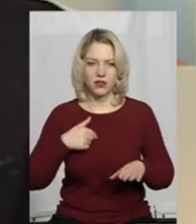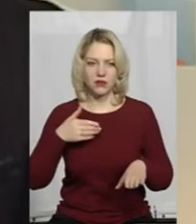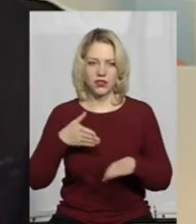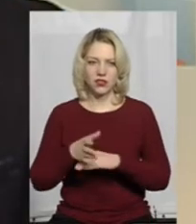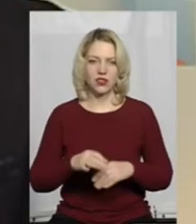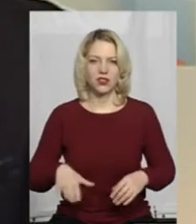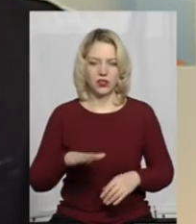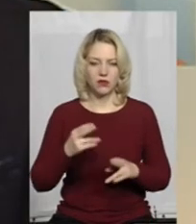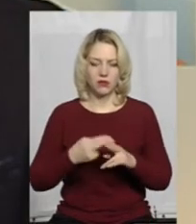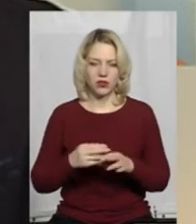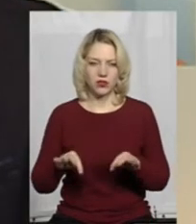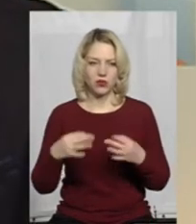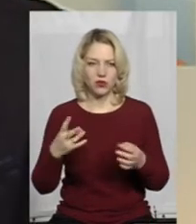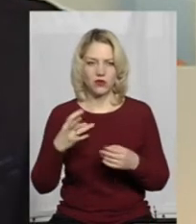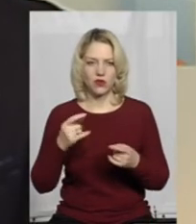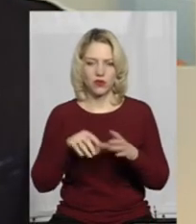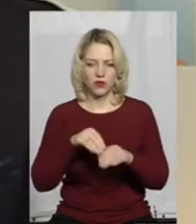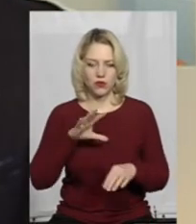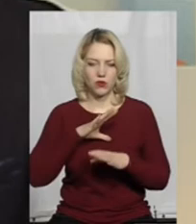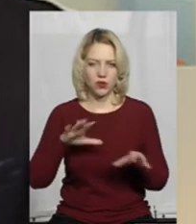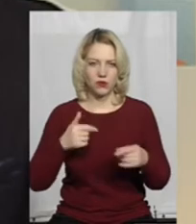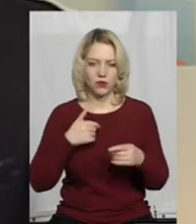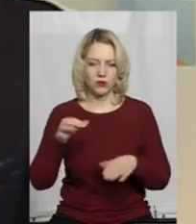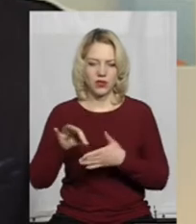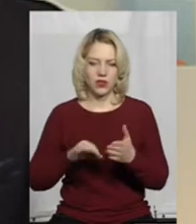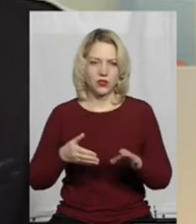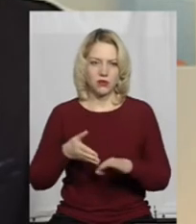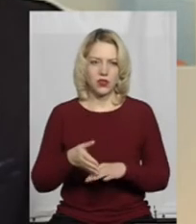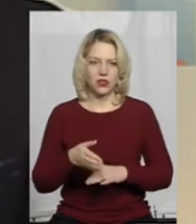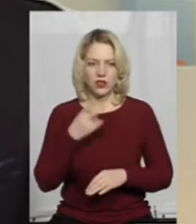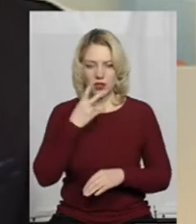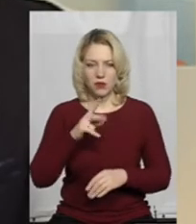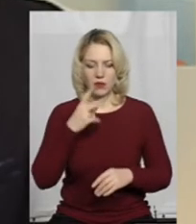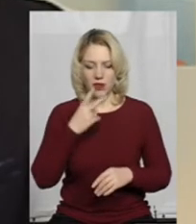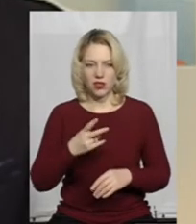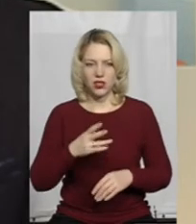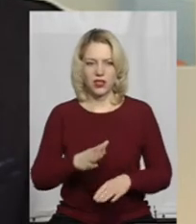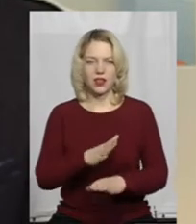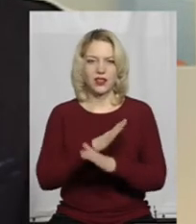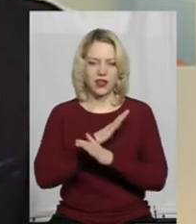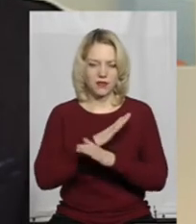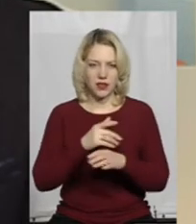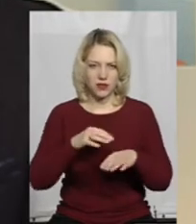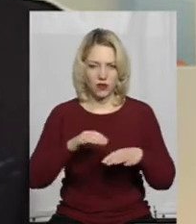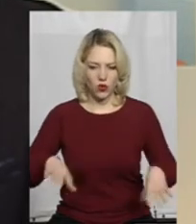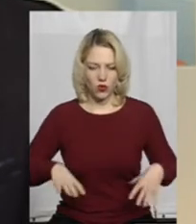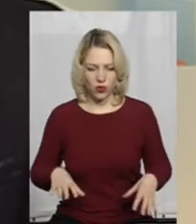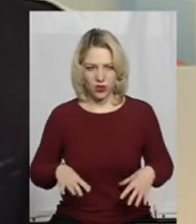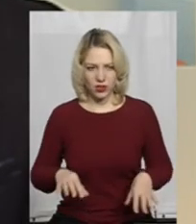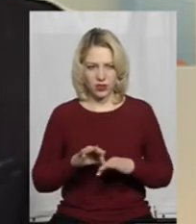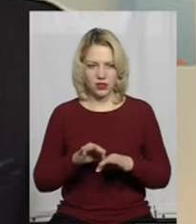територію без дозволу, але вибору не було. Ми зайшли зразу, нам показала Карина, показала тіло мертвого коня.